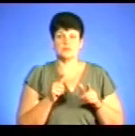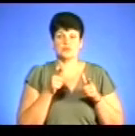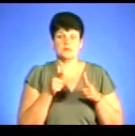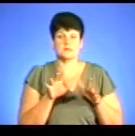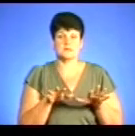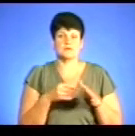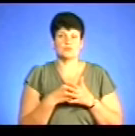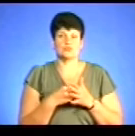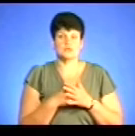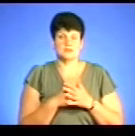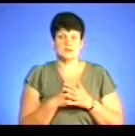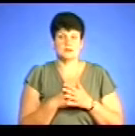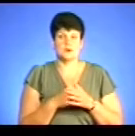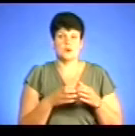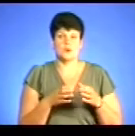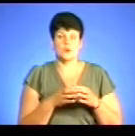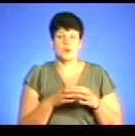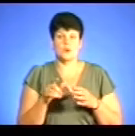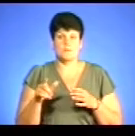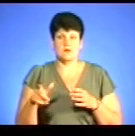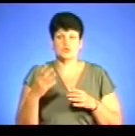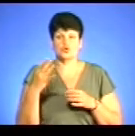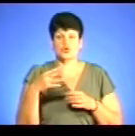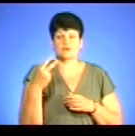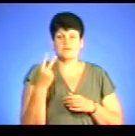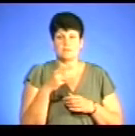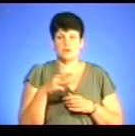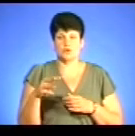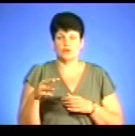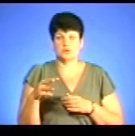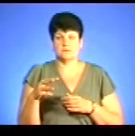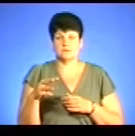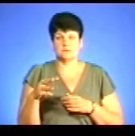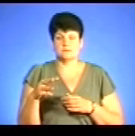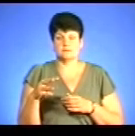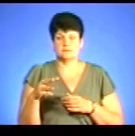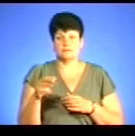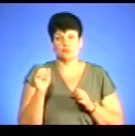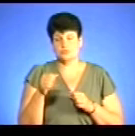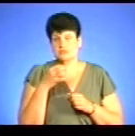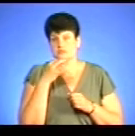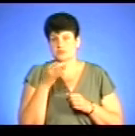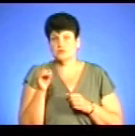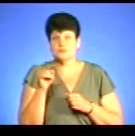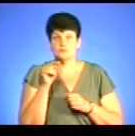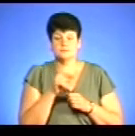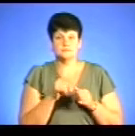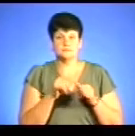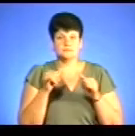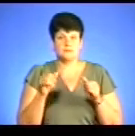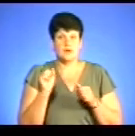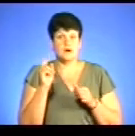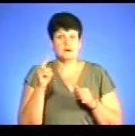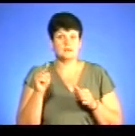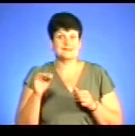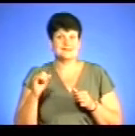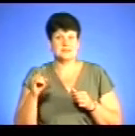місцеві бюджети громад 42 мільйони 146 тисяч. Ми можемо це сказати, що від того, що зріс акцізний податок, а